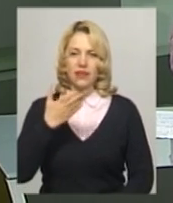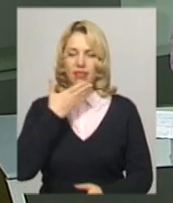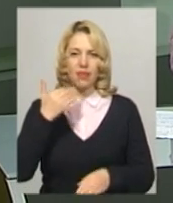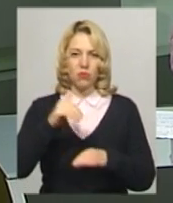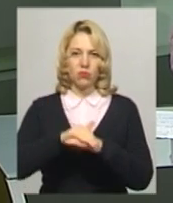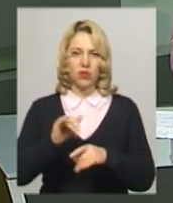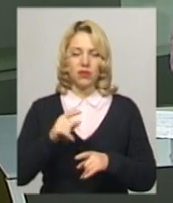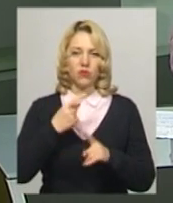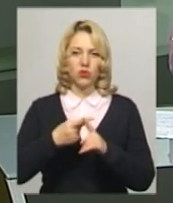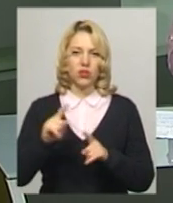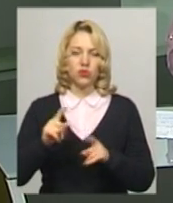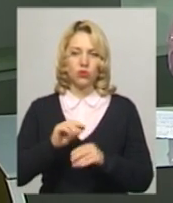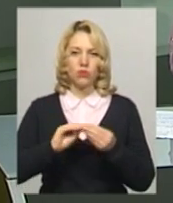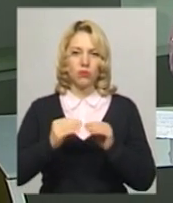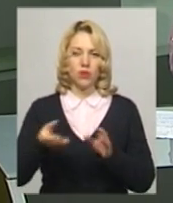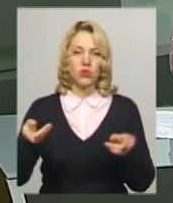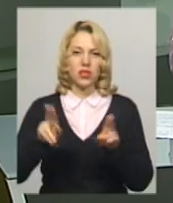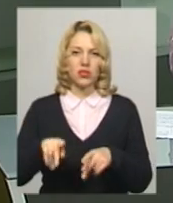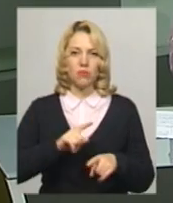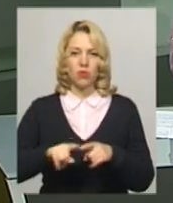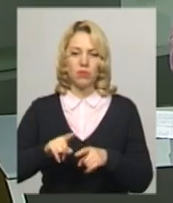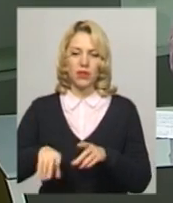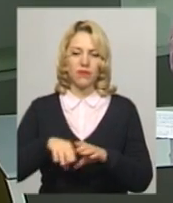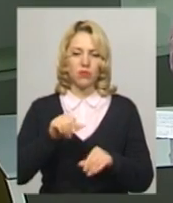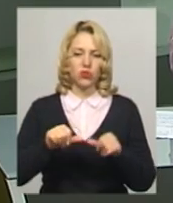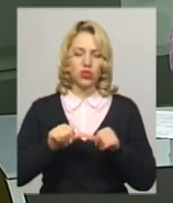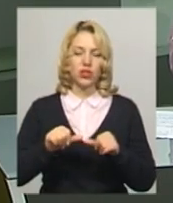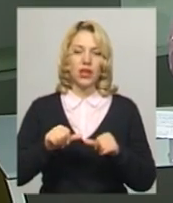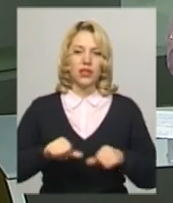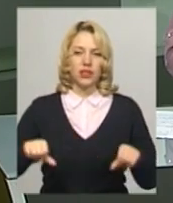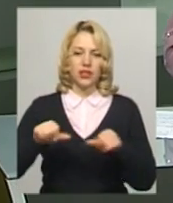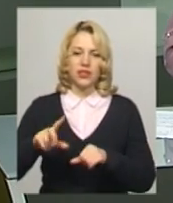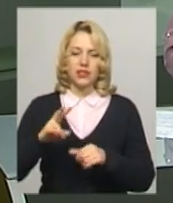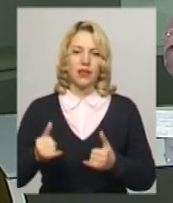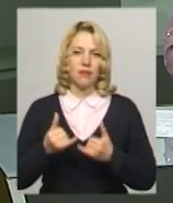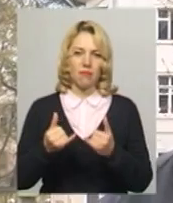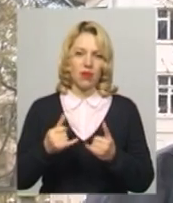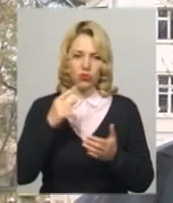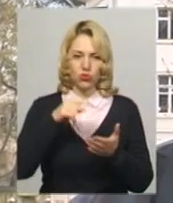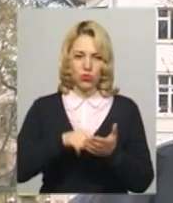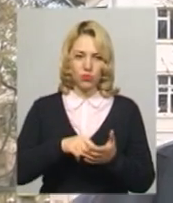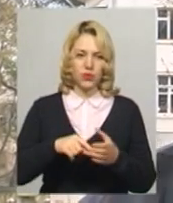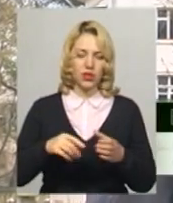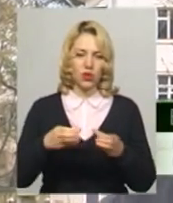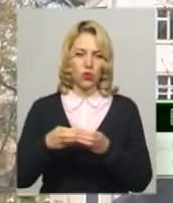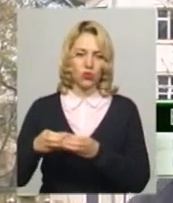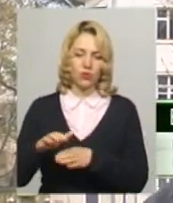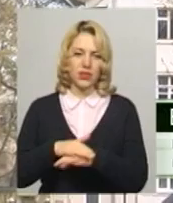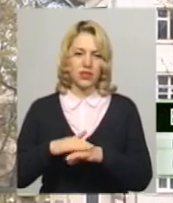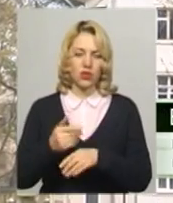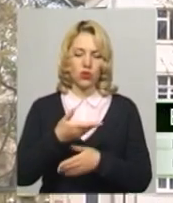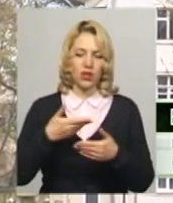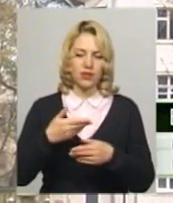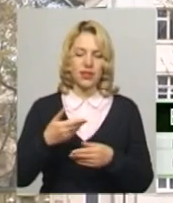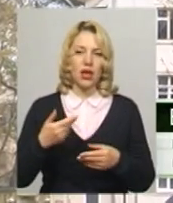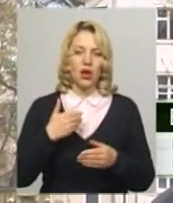Та додає, проблемою залишається мобільність виборчих дільниць для малодоступних груп населення. Щодо нас поменшило кількість карг